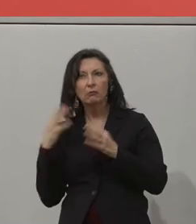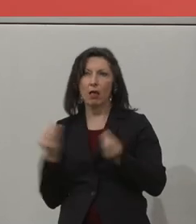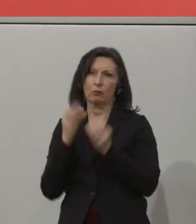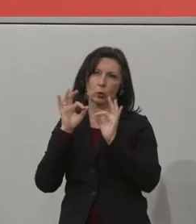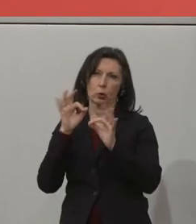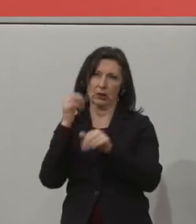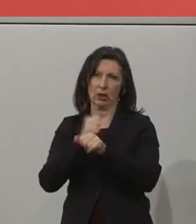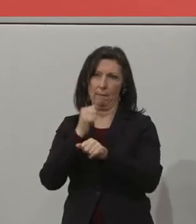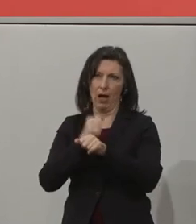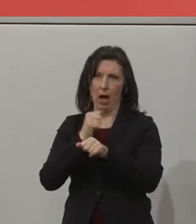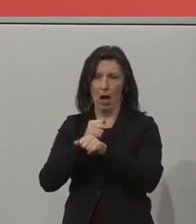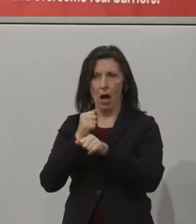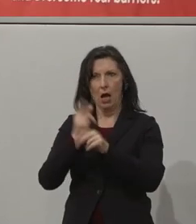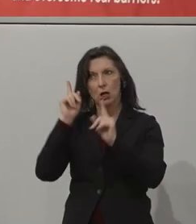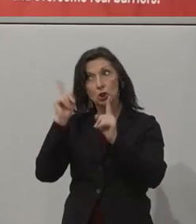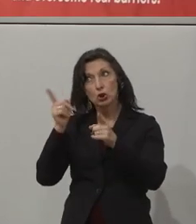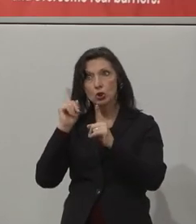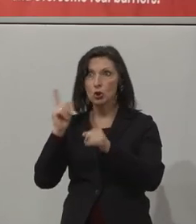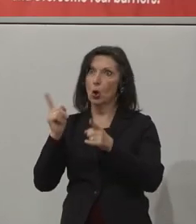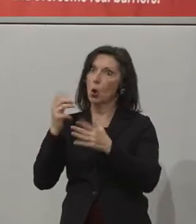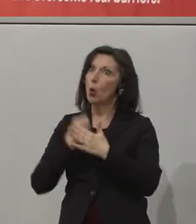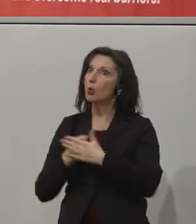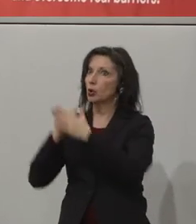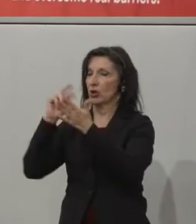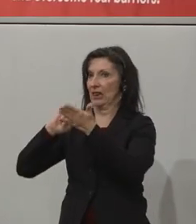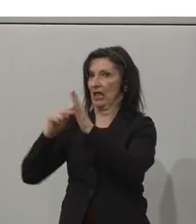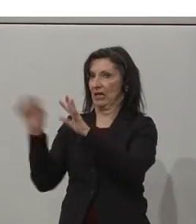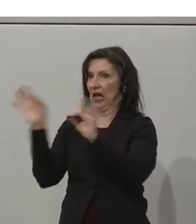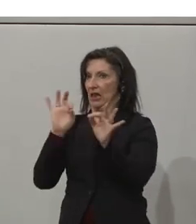and getting to know other people who express similar interests.